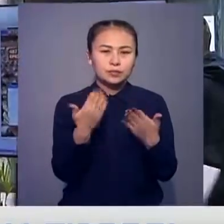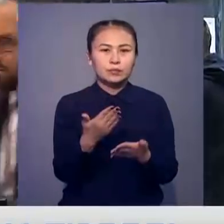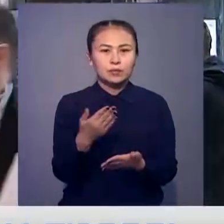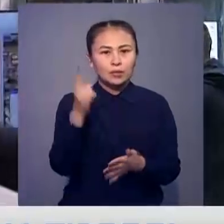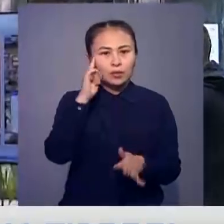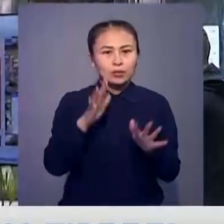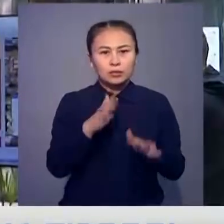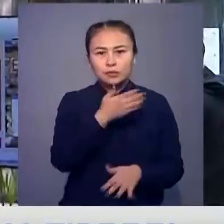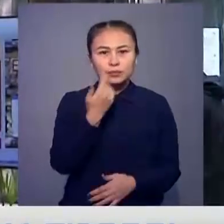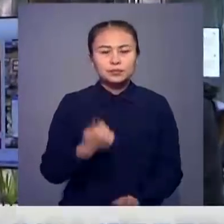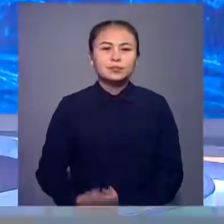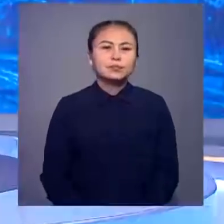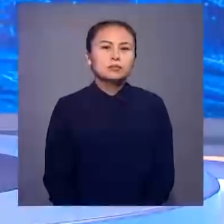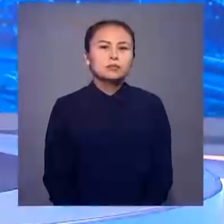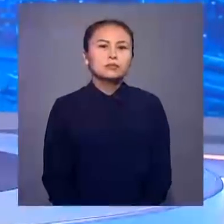күмән жоқ.